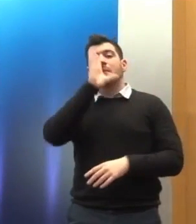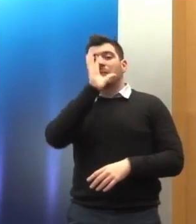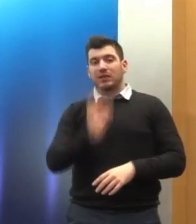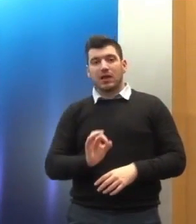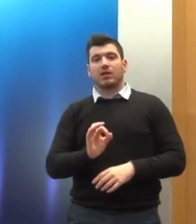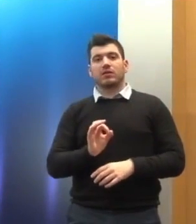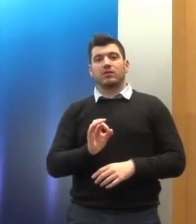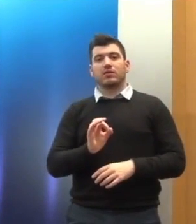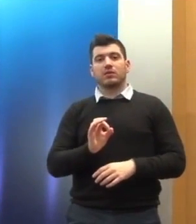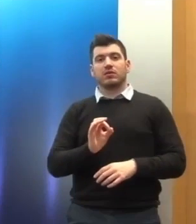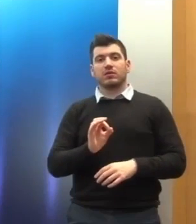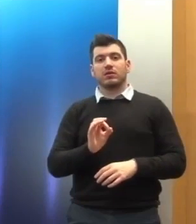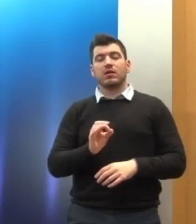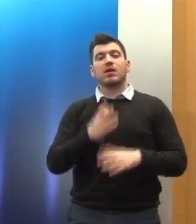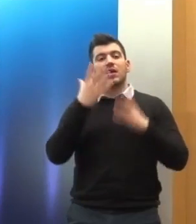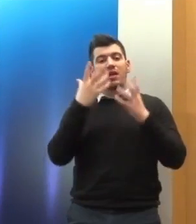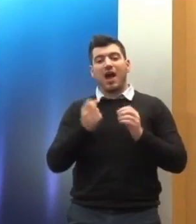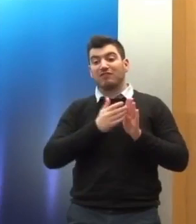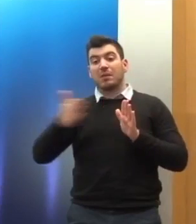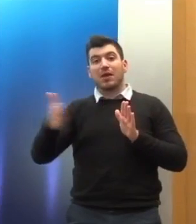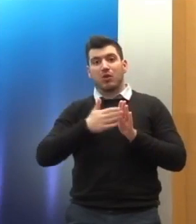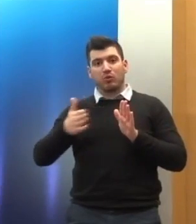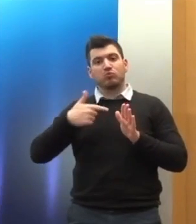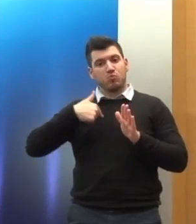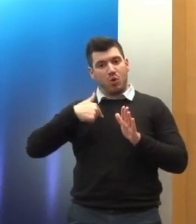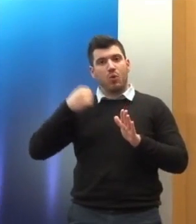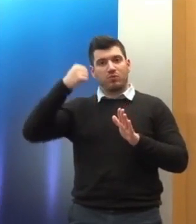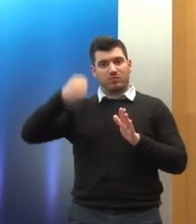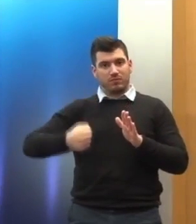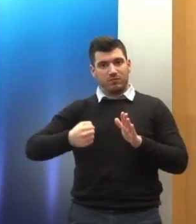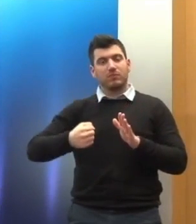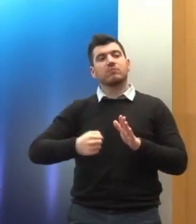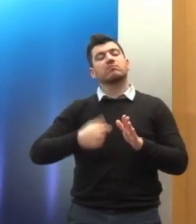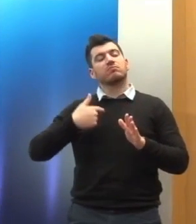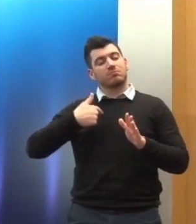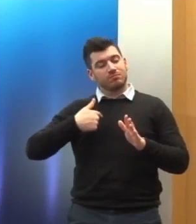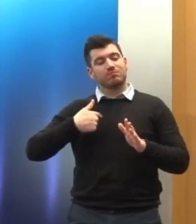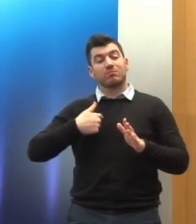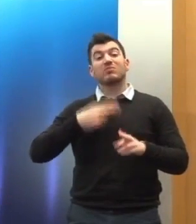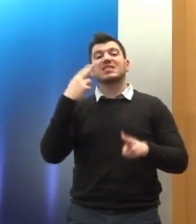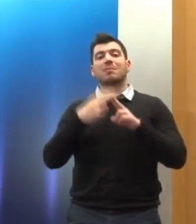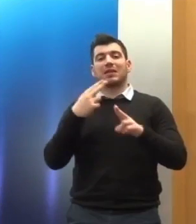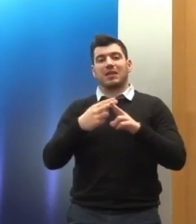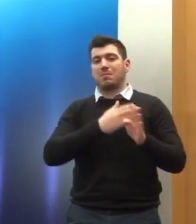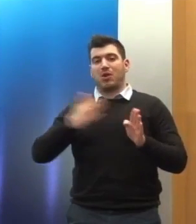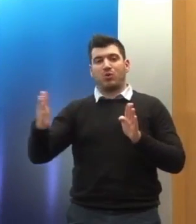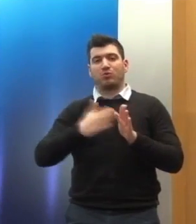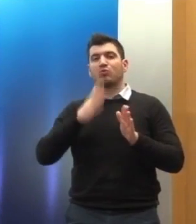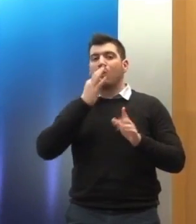η περίοδος αυτή μία τομή, γιατί αποφασίσαμε απολύπτω συνειδητά να ακολουθήσουμε μία